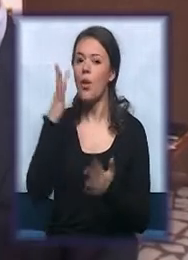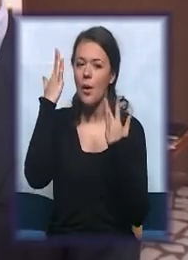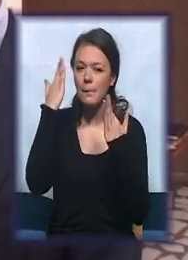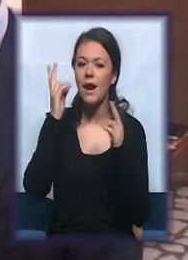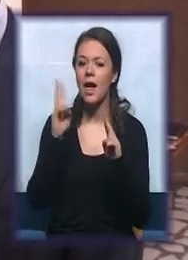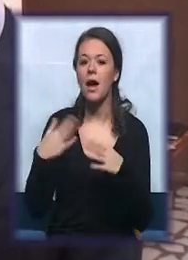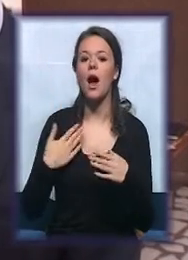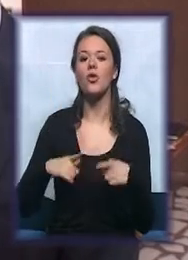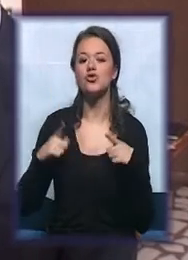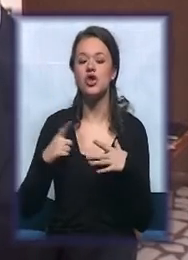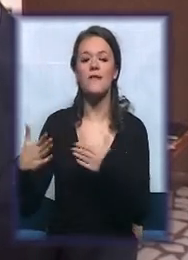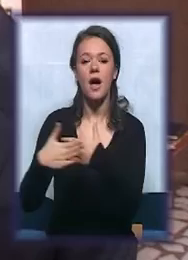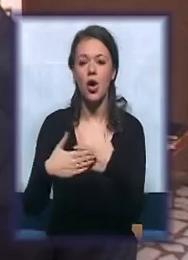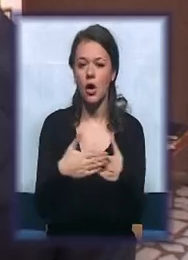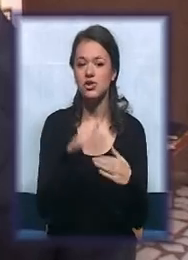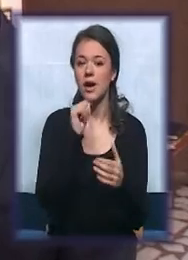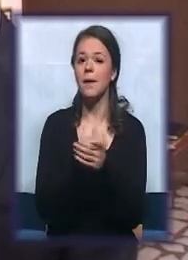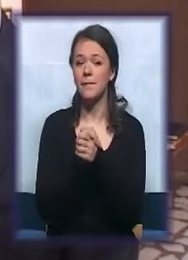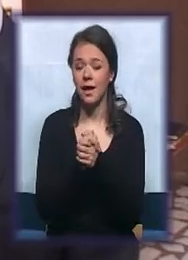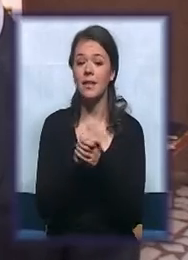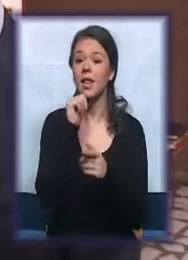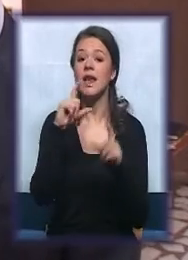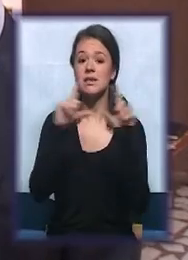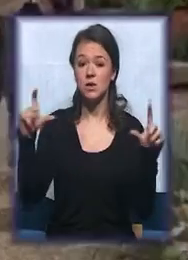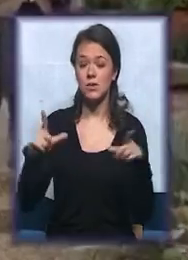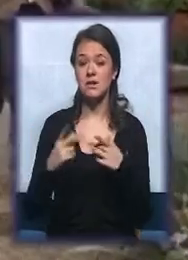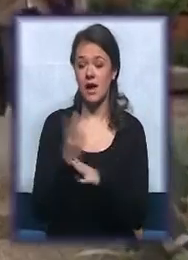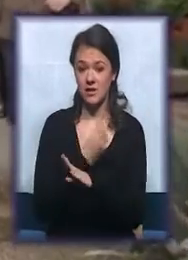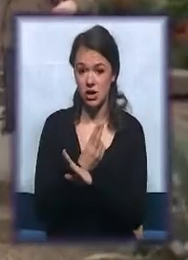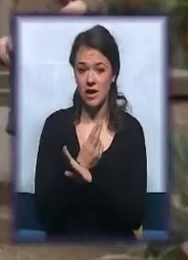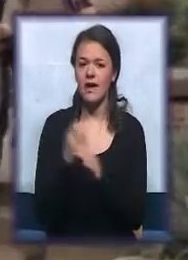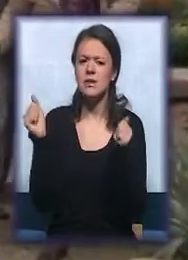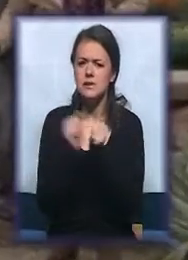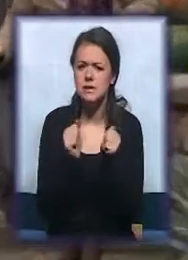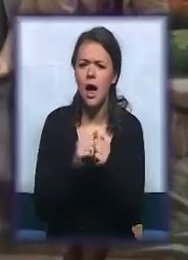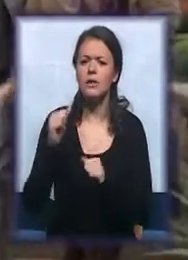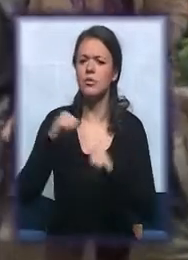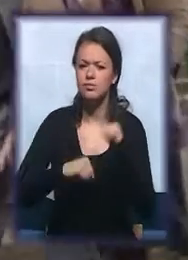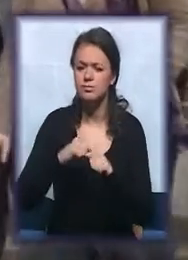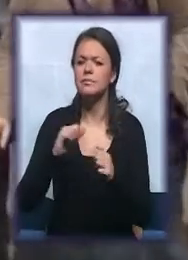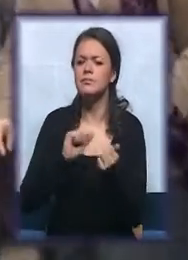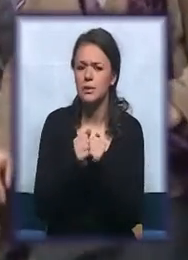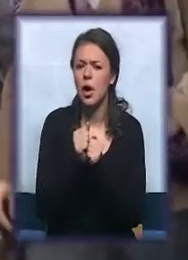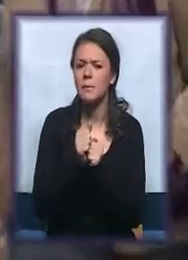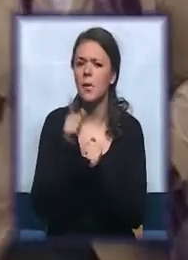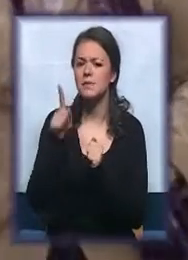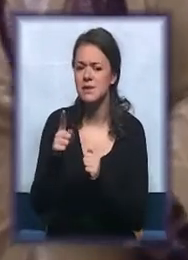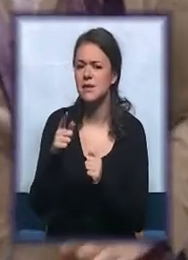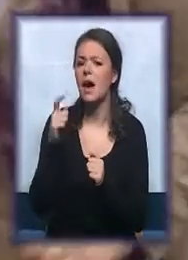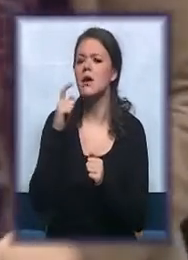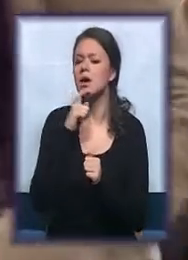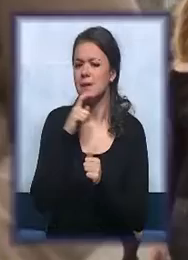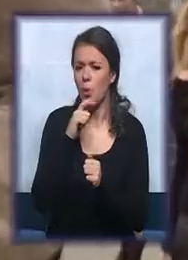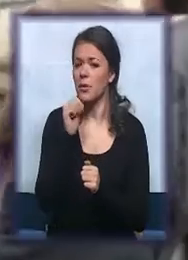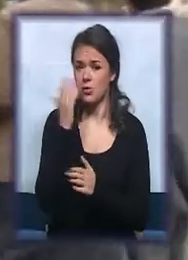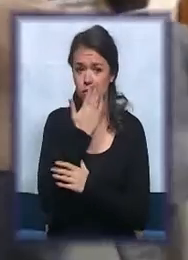njihove komšije, prijatelji i institucija države. Zajedničkim zalaganjem sa lokalnom samoupravom i školom proizvjeli su odličan